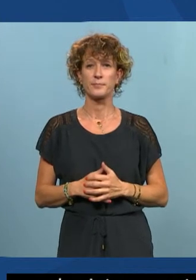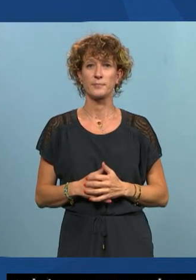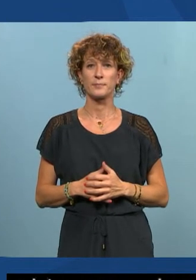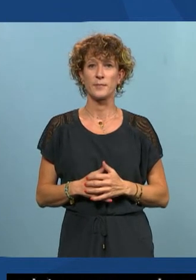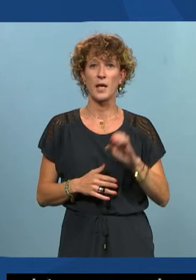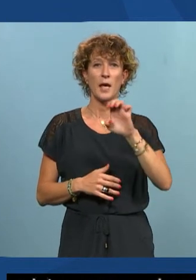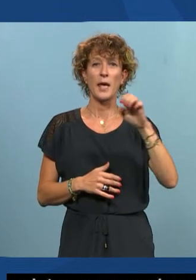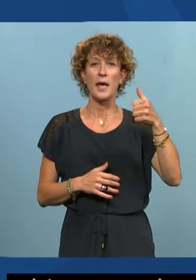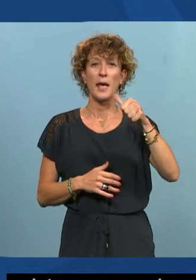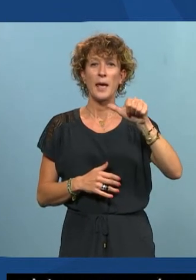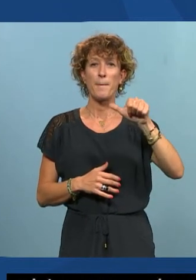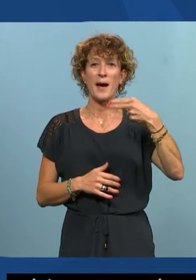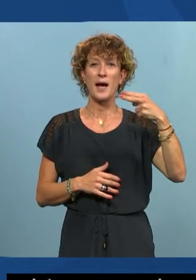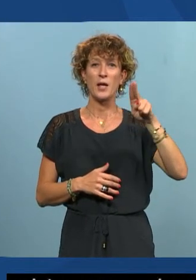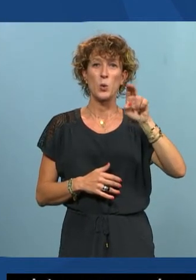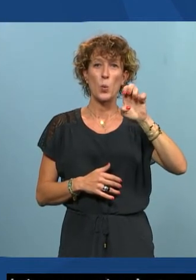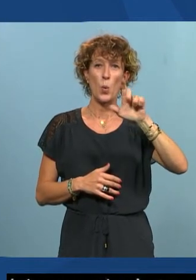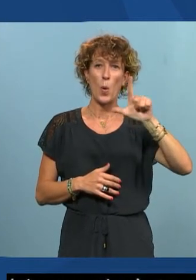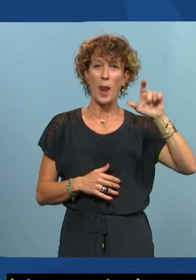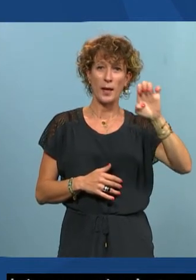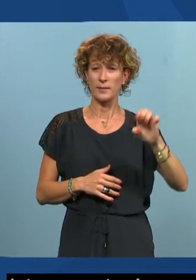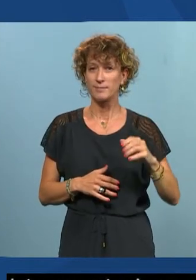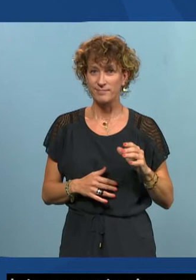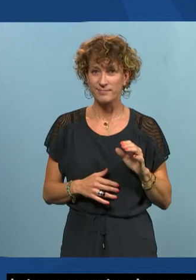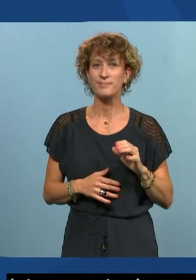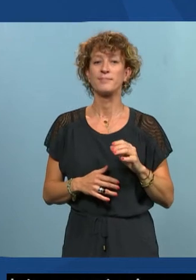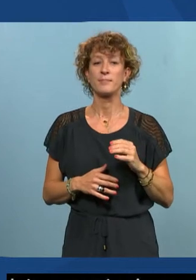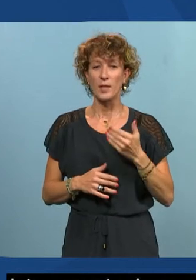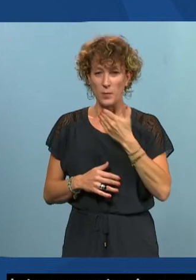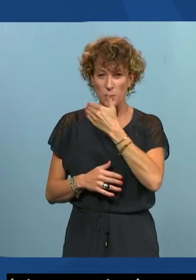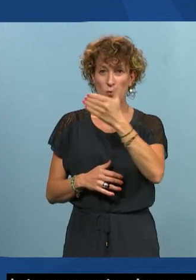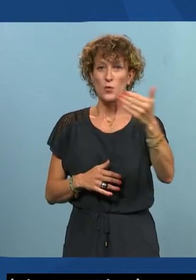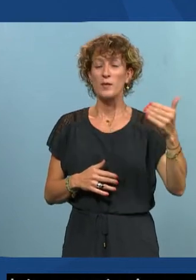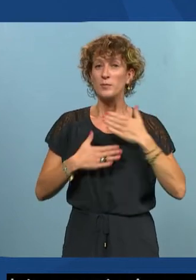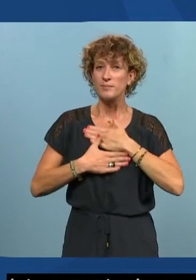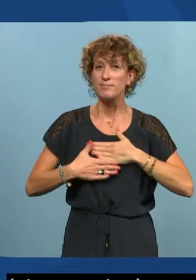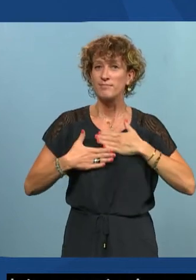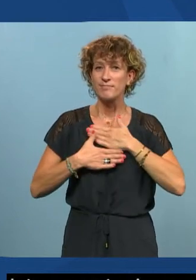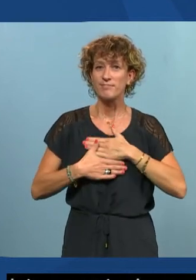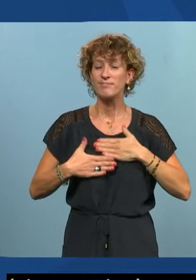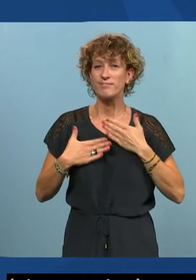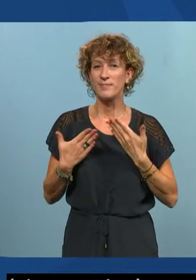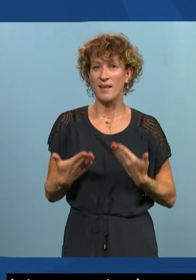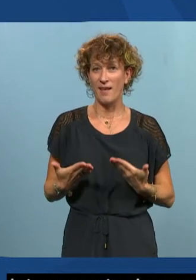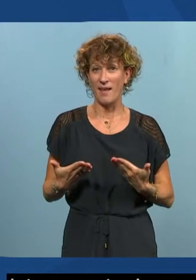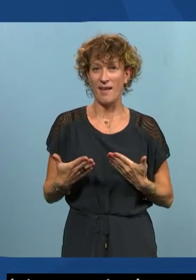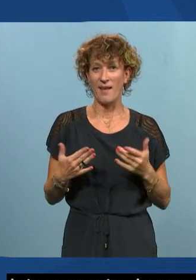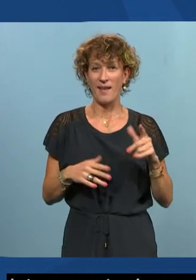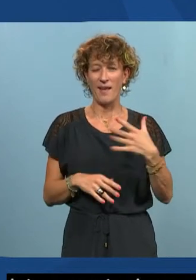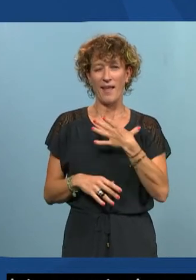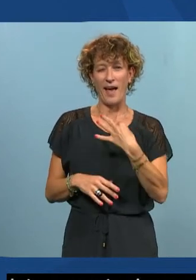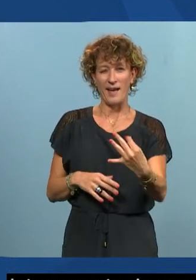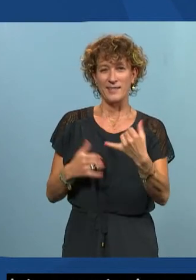Emmanuel. Bonjour à tous. Je suis enchantée d'être invitée sur ce